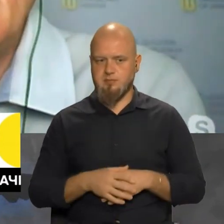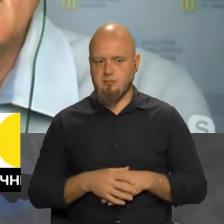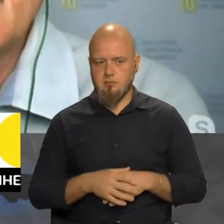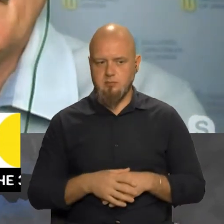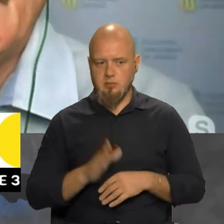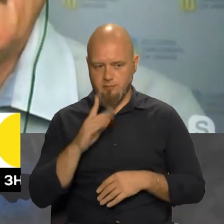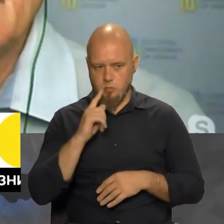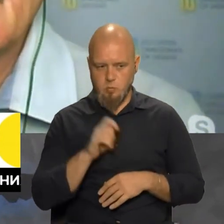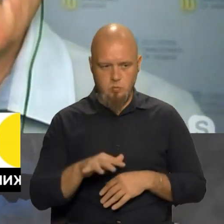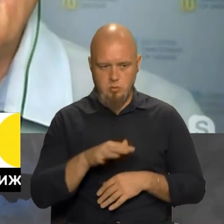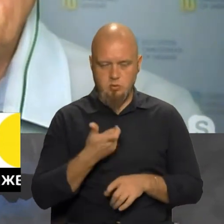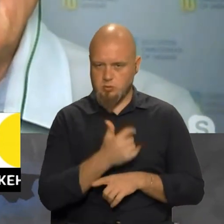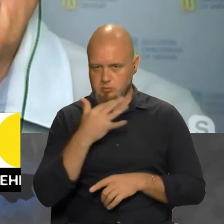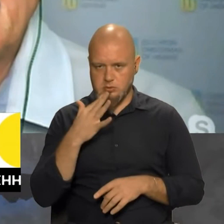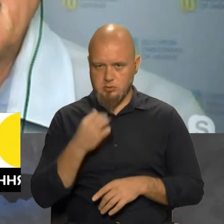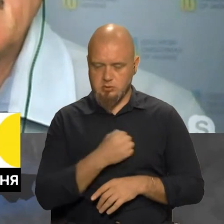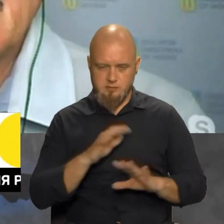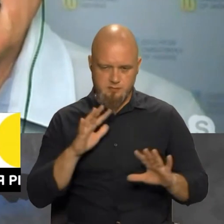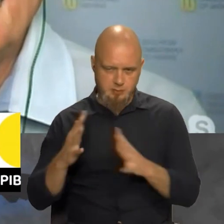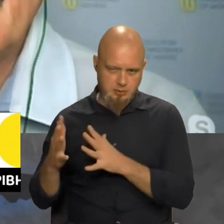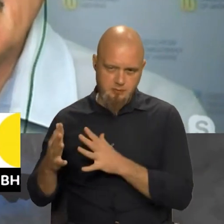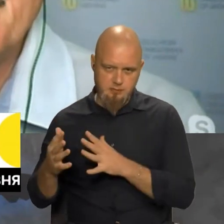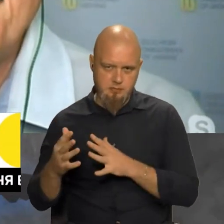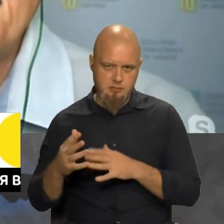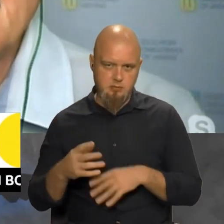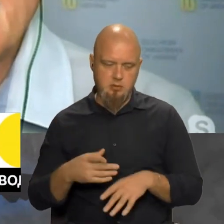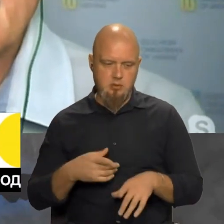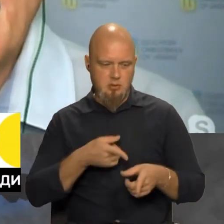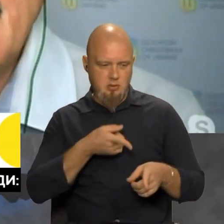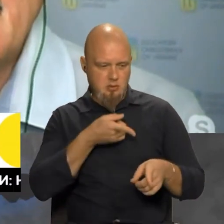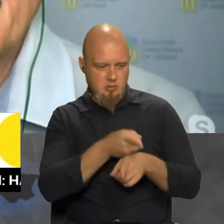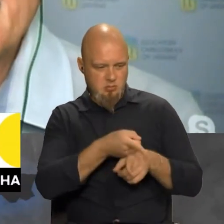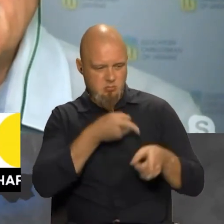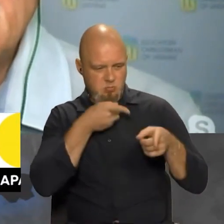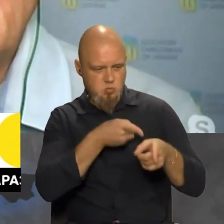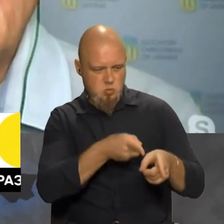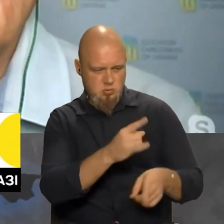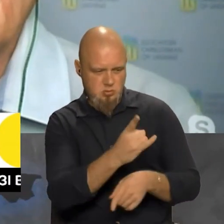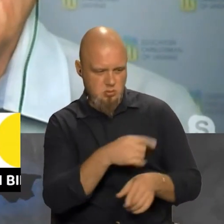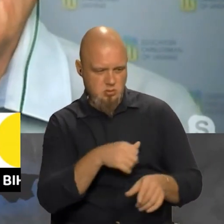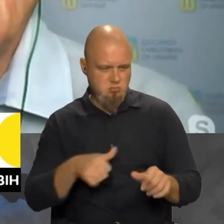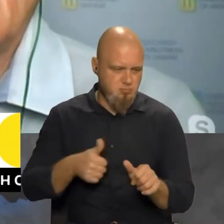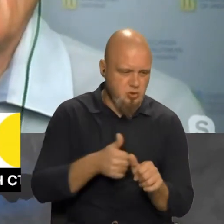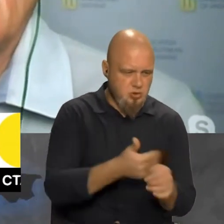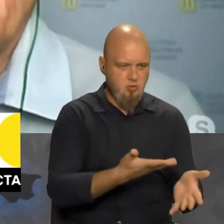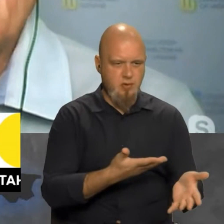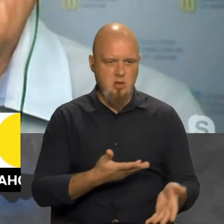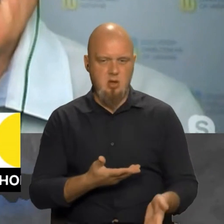В Україні дуже багато, на жаль, випадків булінгу. Скування, переслідування.